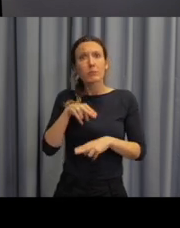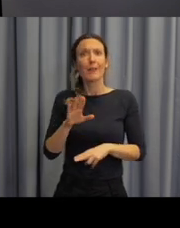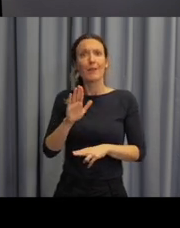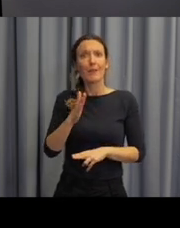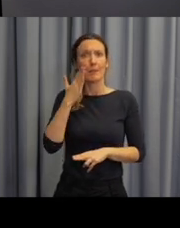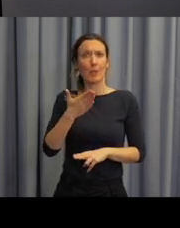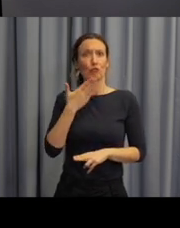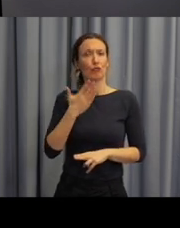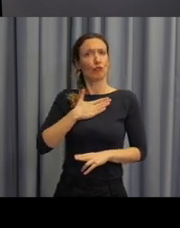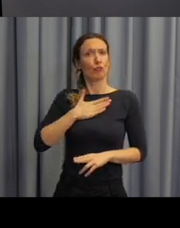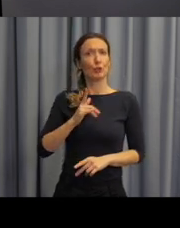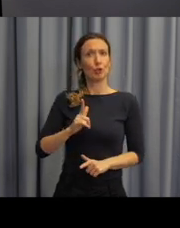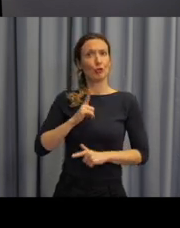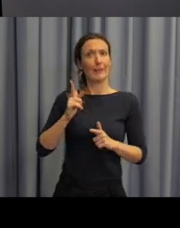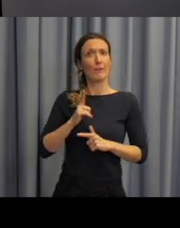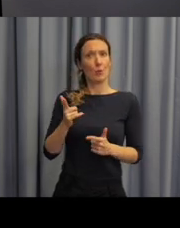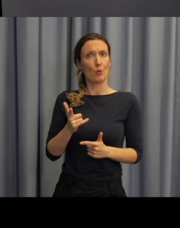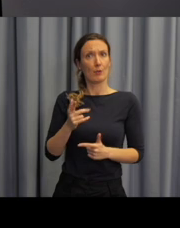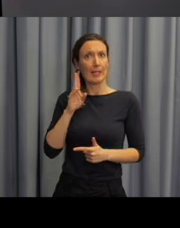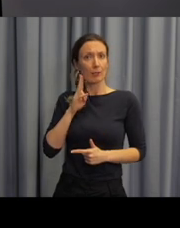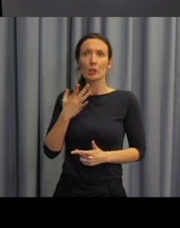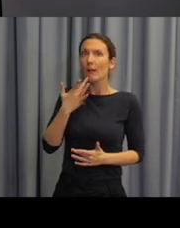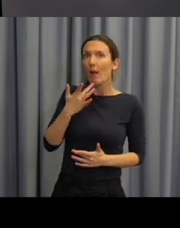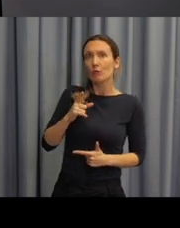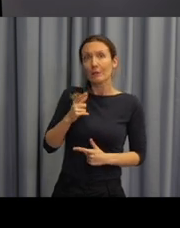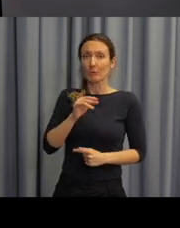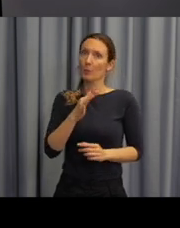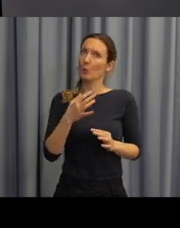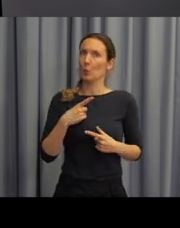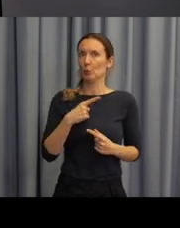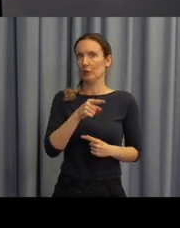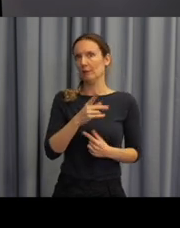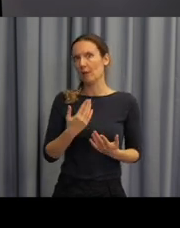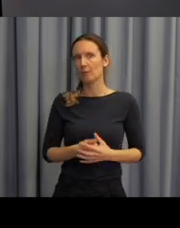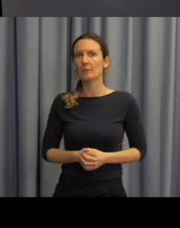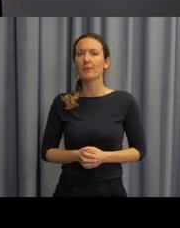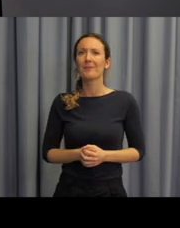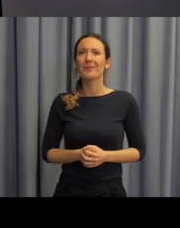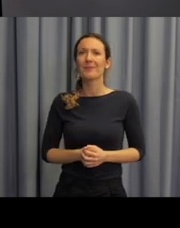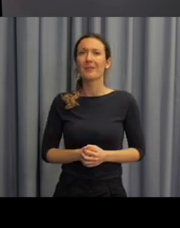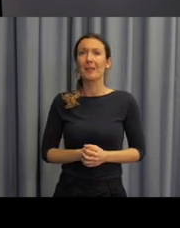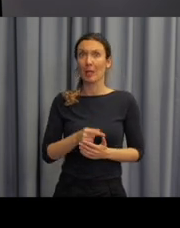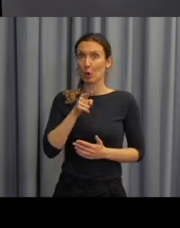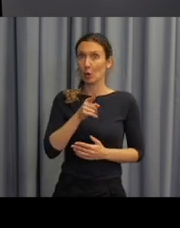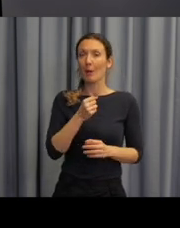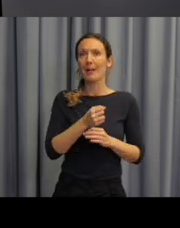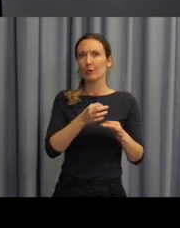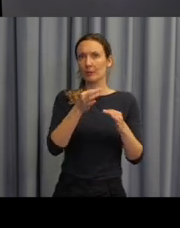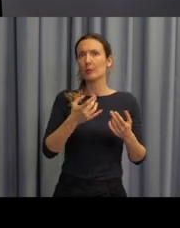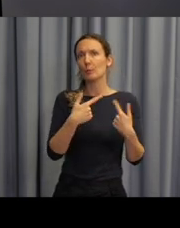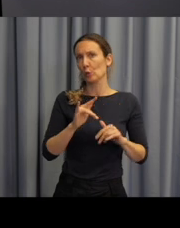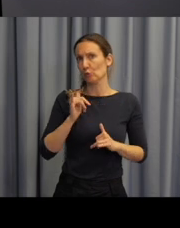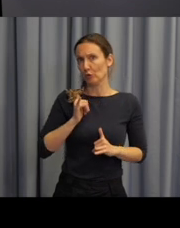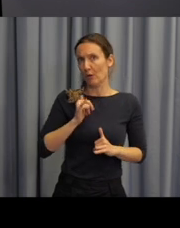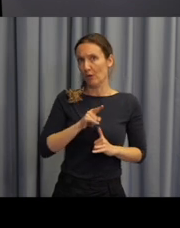neslyšících Čechů, tak jak jsem o nich mluvila v úvodu. Zatím jsme se věnovali žákům. Ale ten